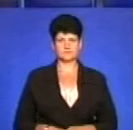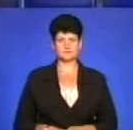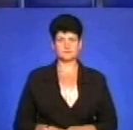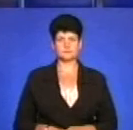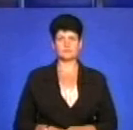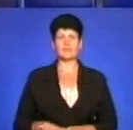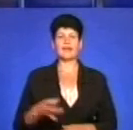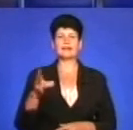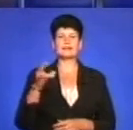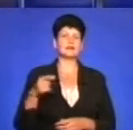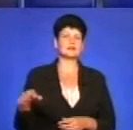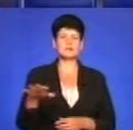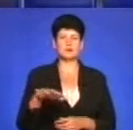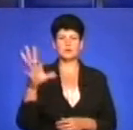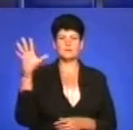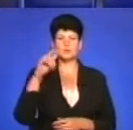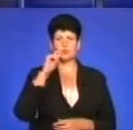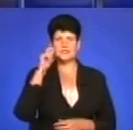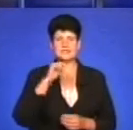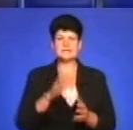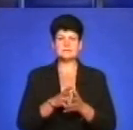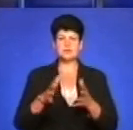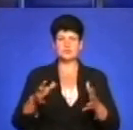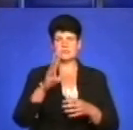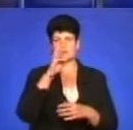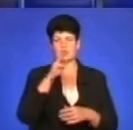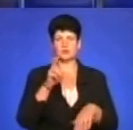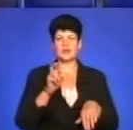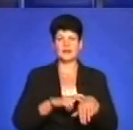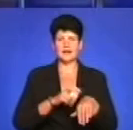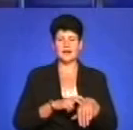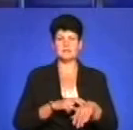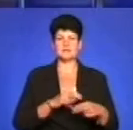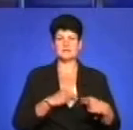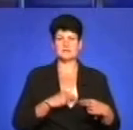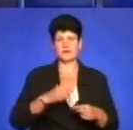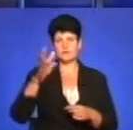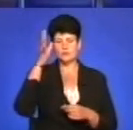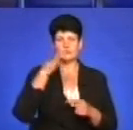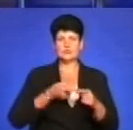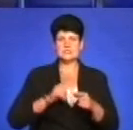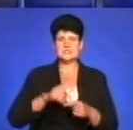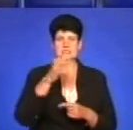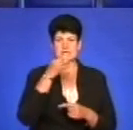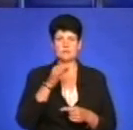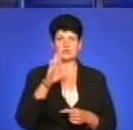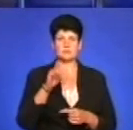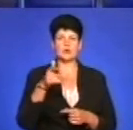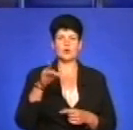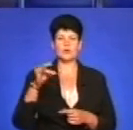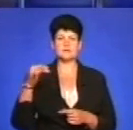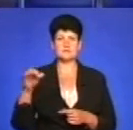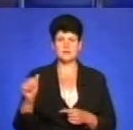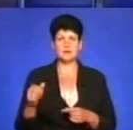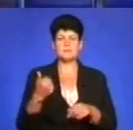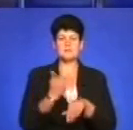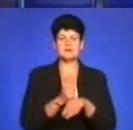На Тернопільщині, як і по всій Україні, збільшать зарплату лікарям та працівникам освіти. Про це заявив Володимир Гройсман. Прем'єр